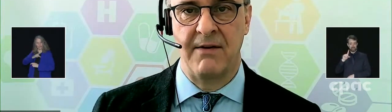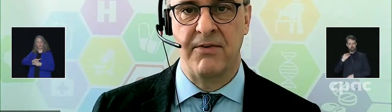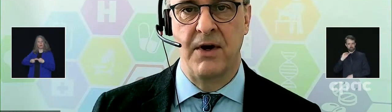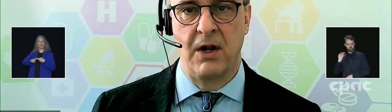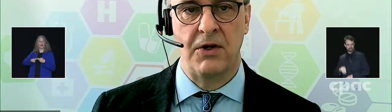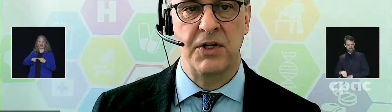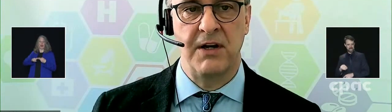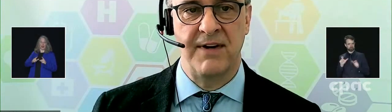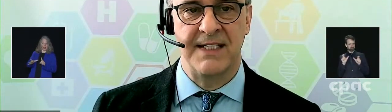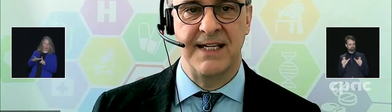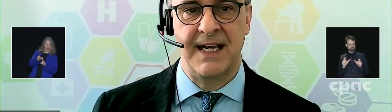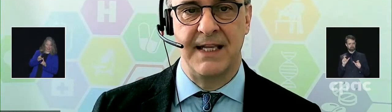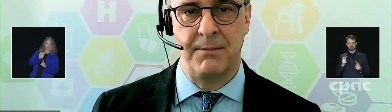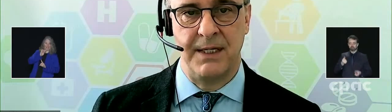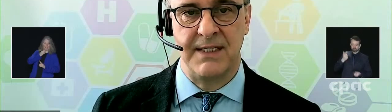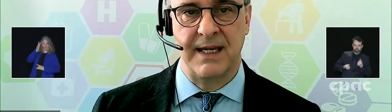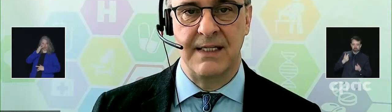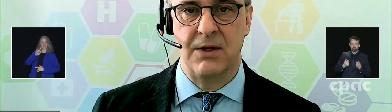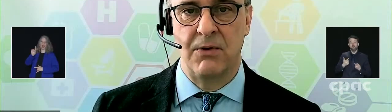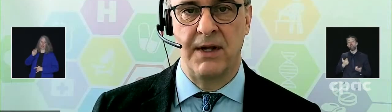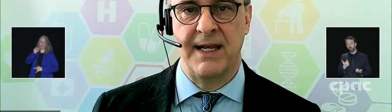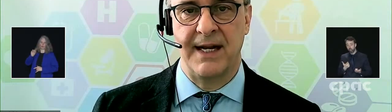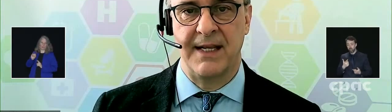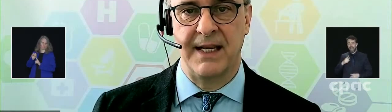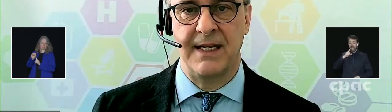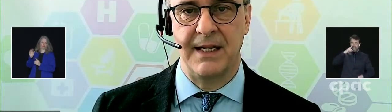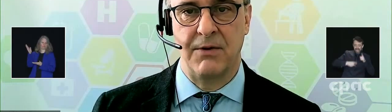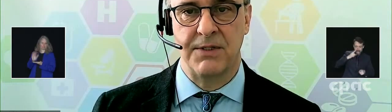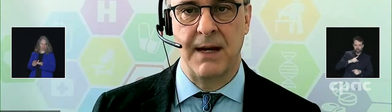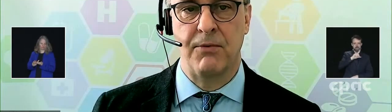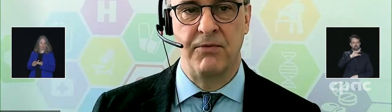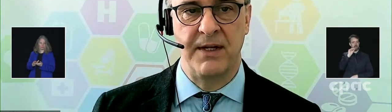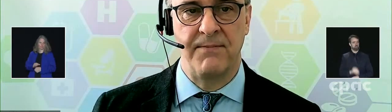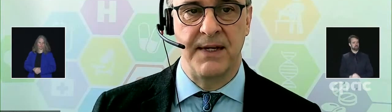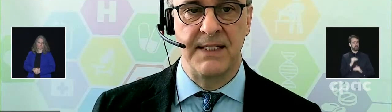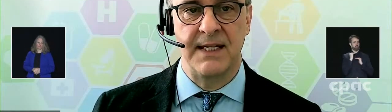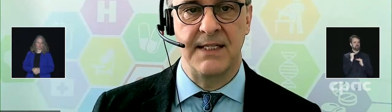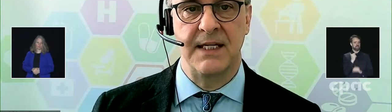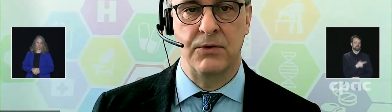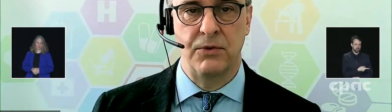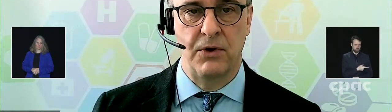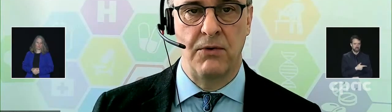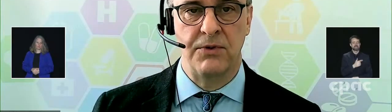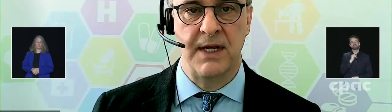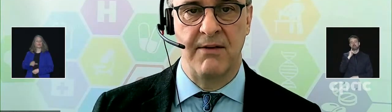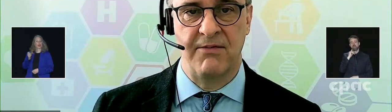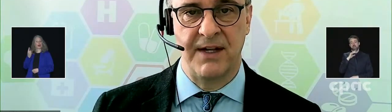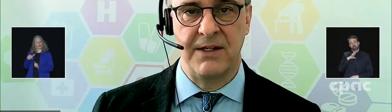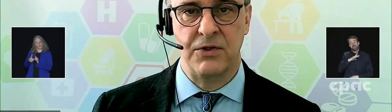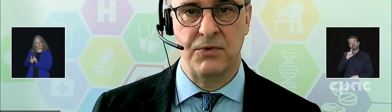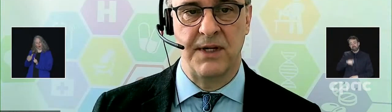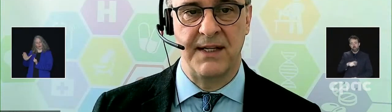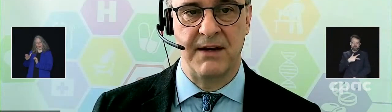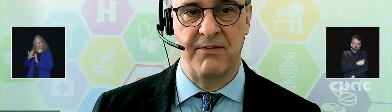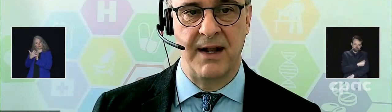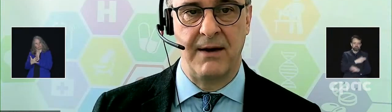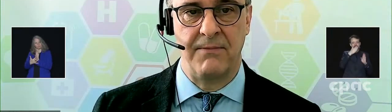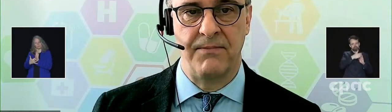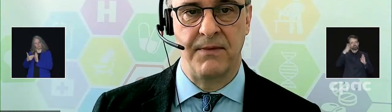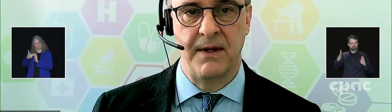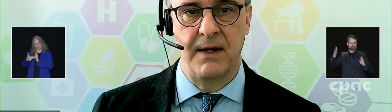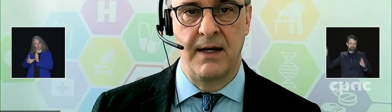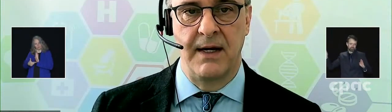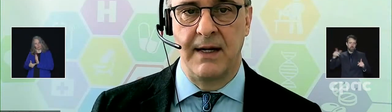-19 grave lorsque le vaccin est administré selon le calendrier des doses approuvées, c'est-à-dire deux doses à 21 jours d